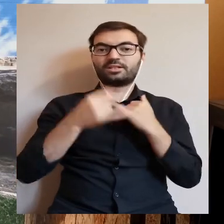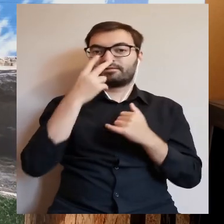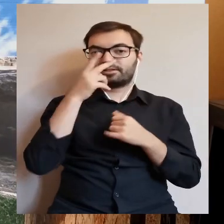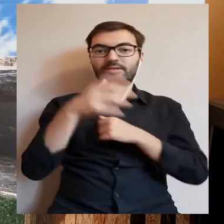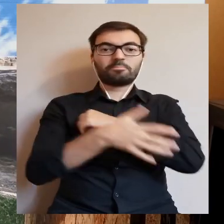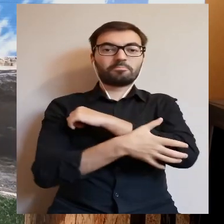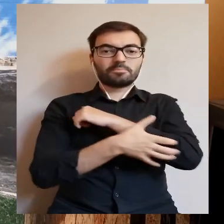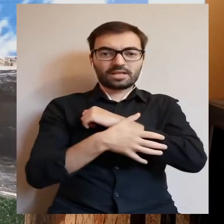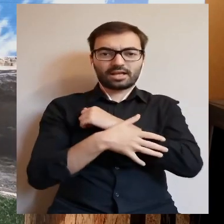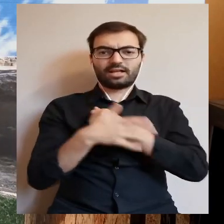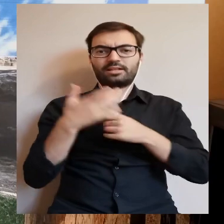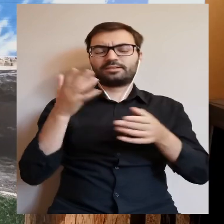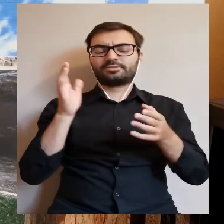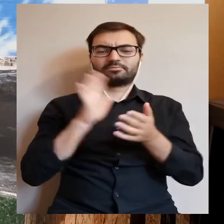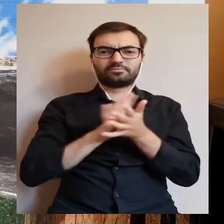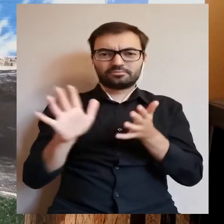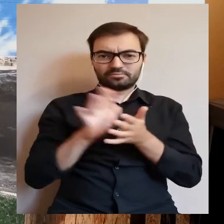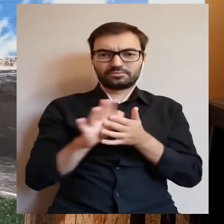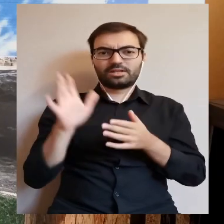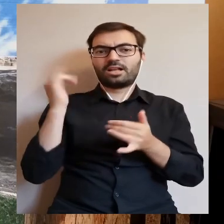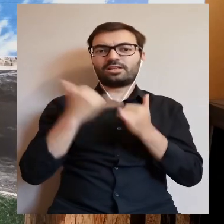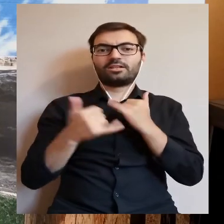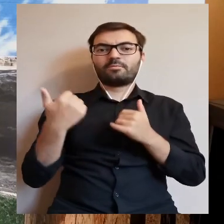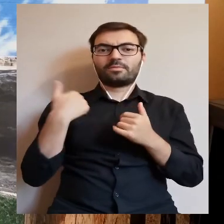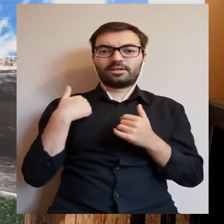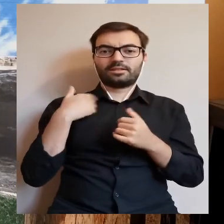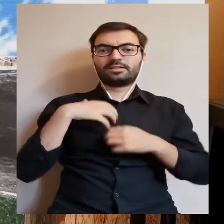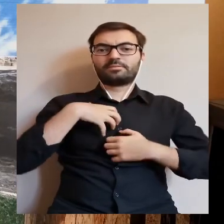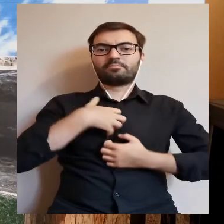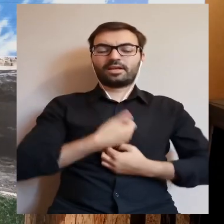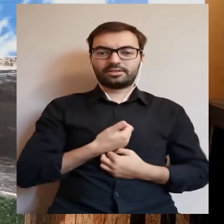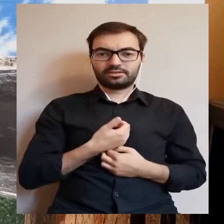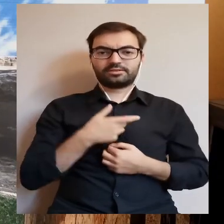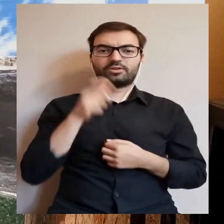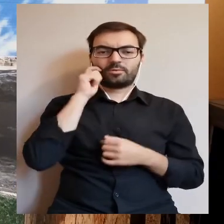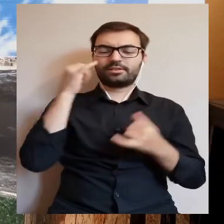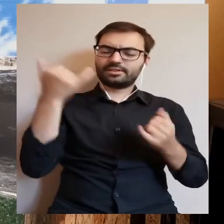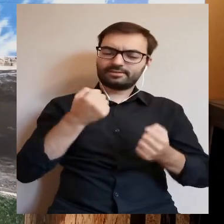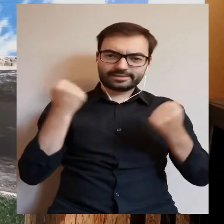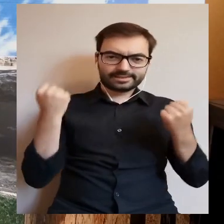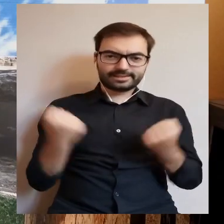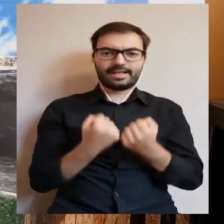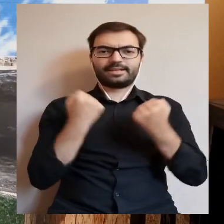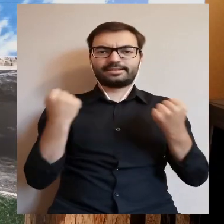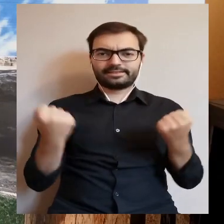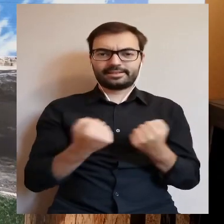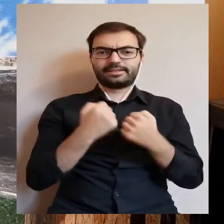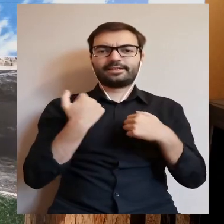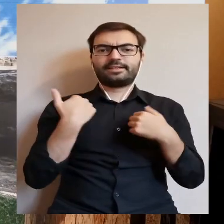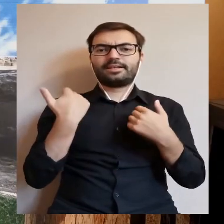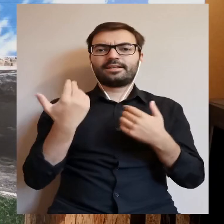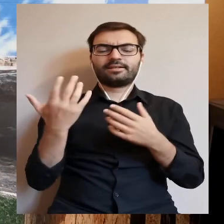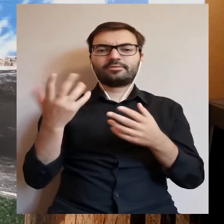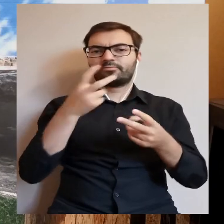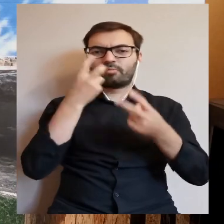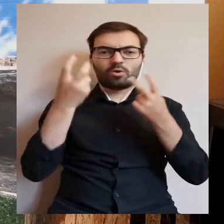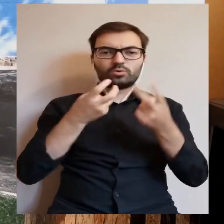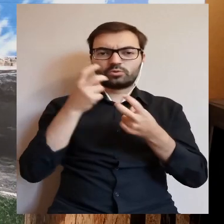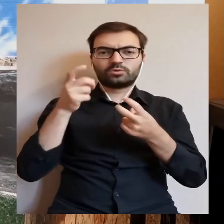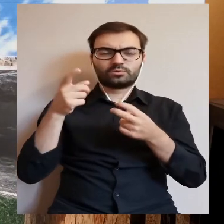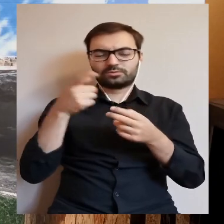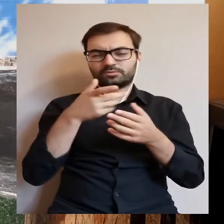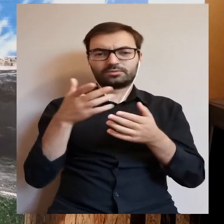jeżeli widać było, że są biedni, zaniedbani, ale jeżeli byli zmęczeni drogą, to starała się o to, żeby znaleźli